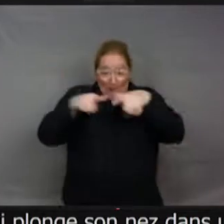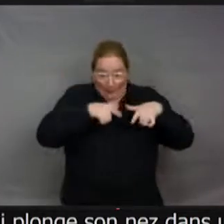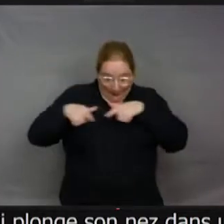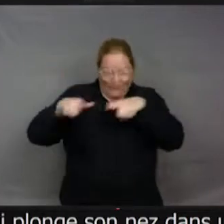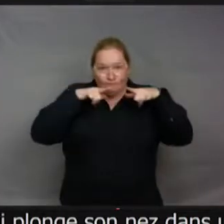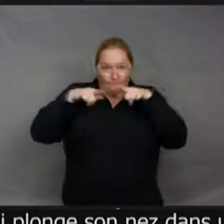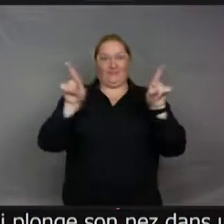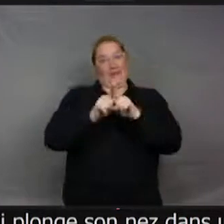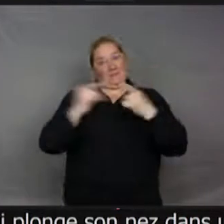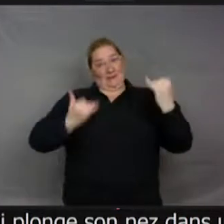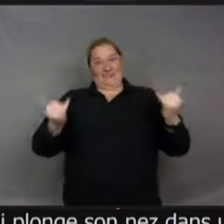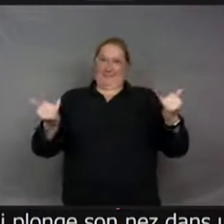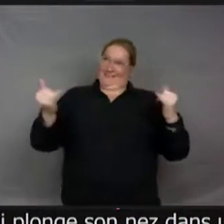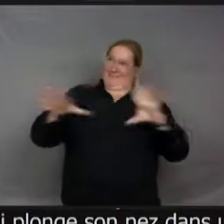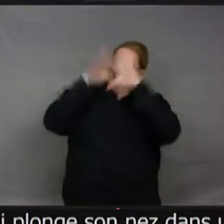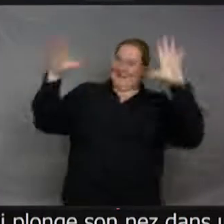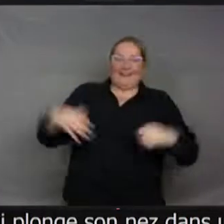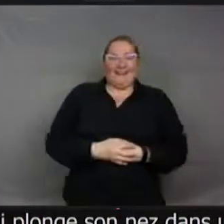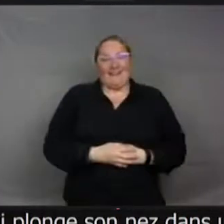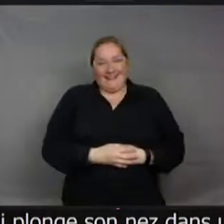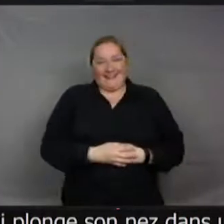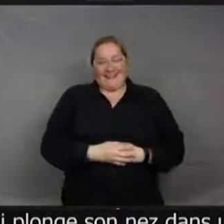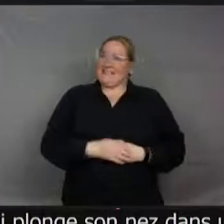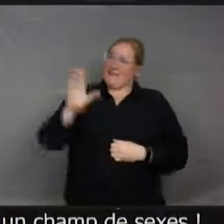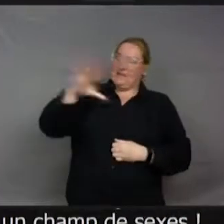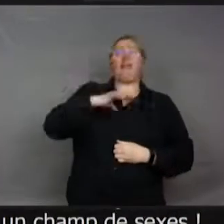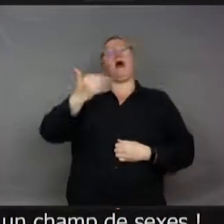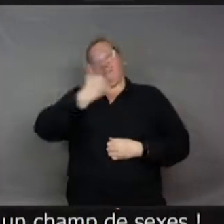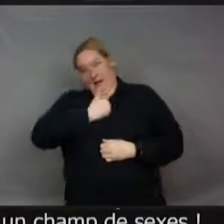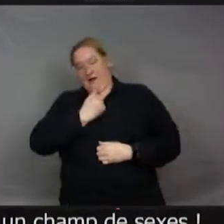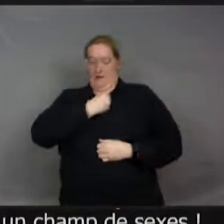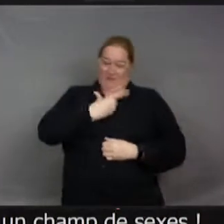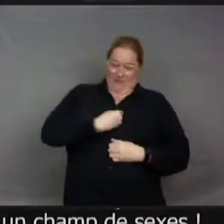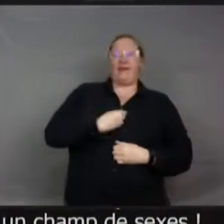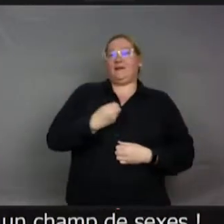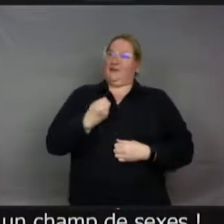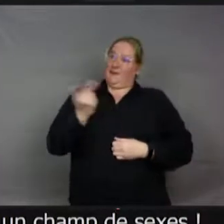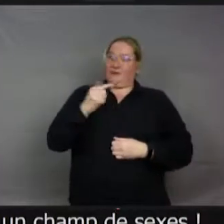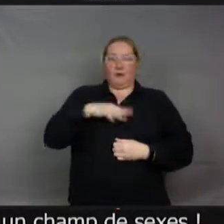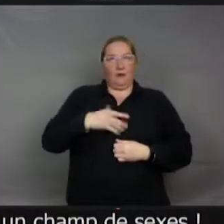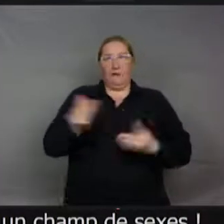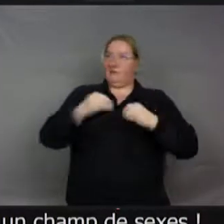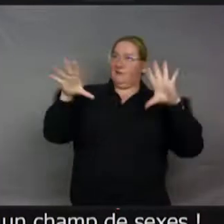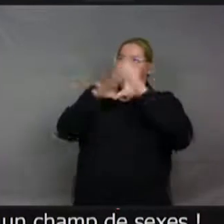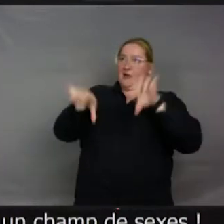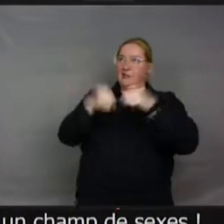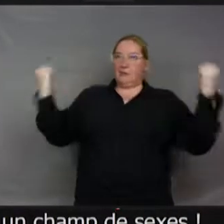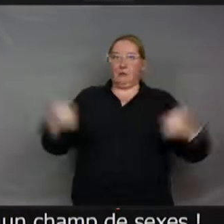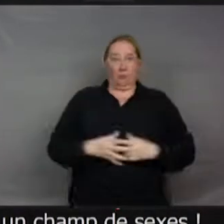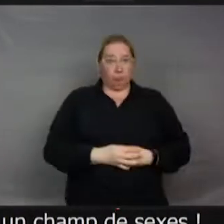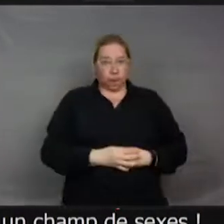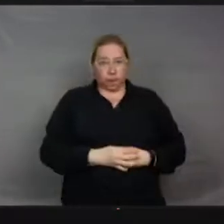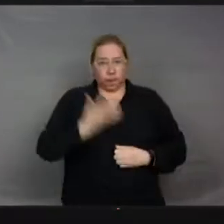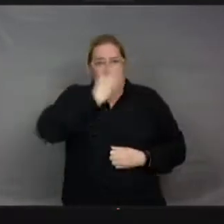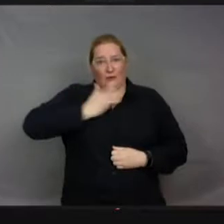» Et donc, ce sont les organes sexuels, donc il y a mâles et femelles. Vous nous avez un peu cassé le truc, là, quand même. Moi, ça me permet d'aimer les